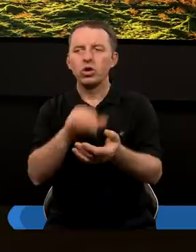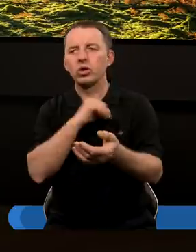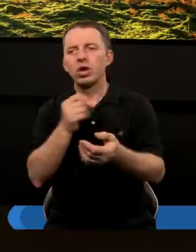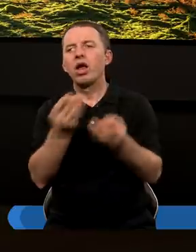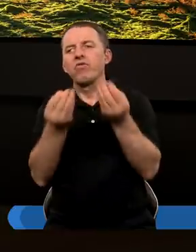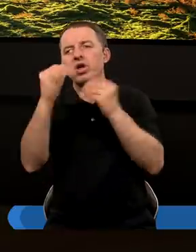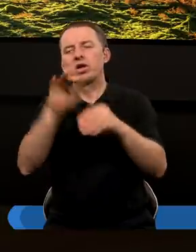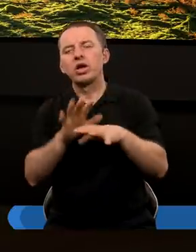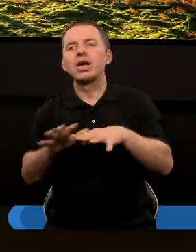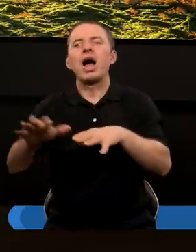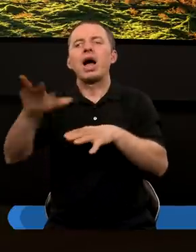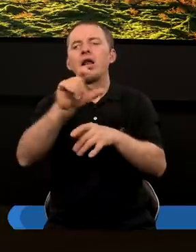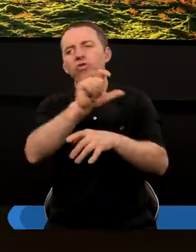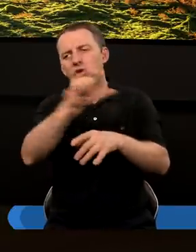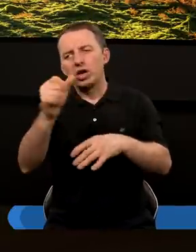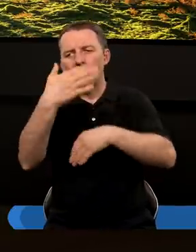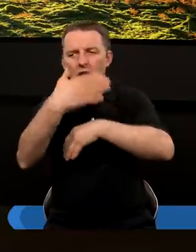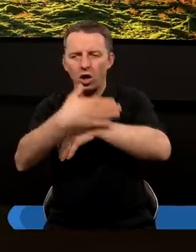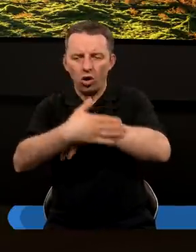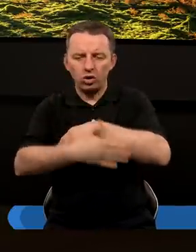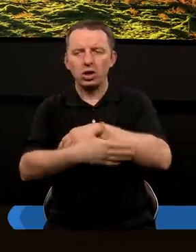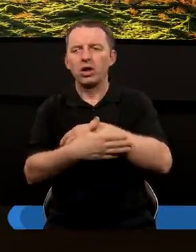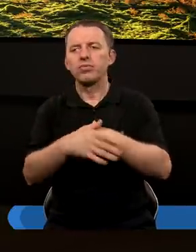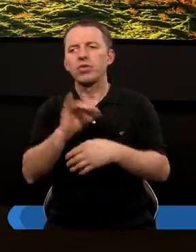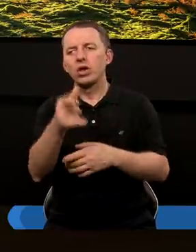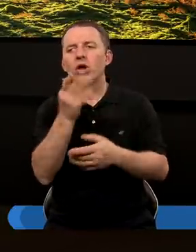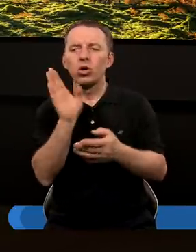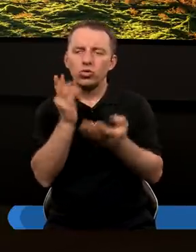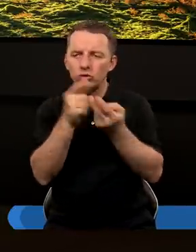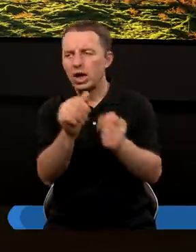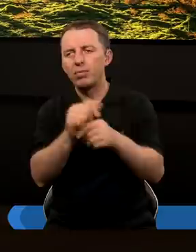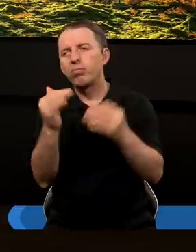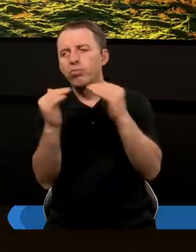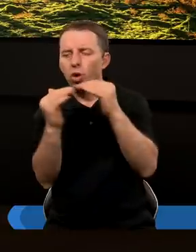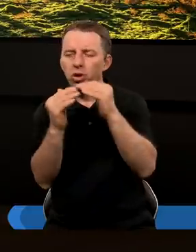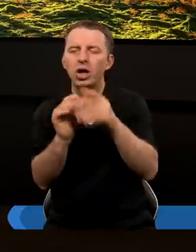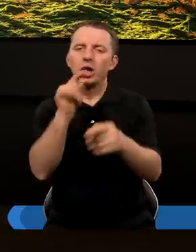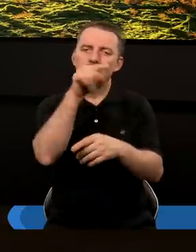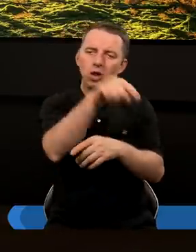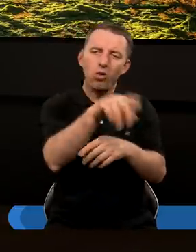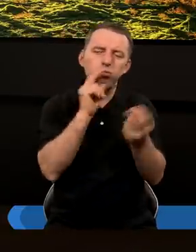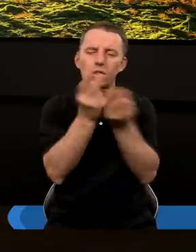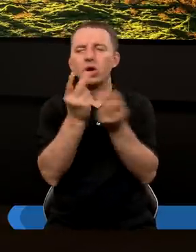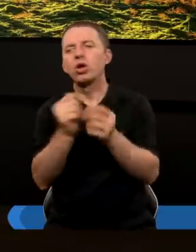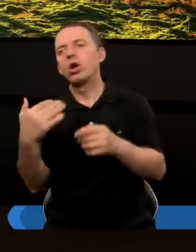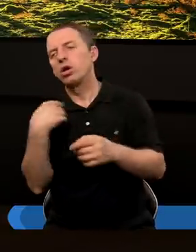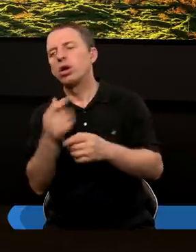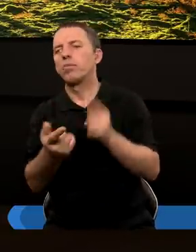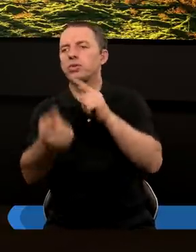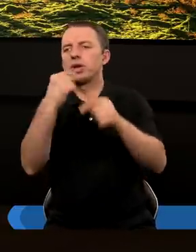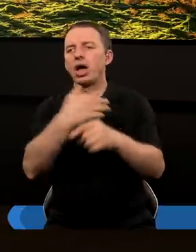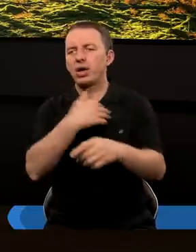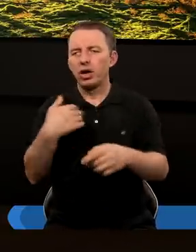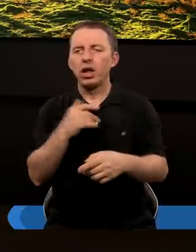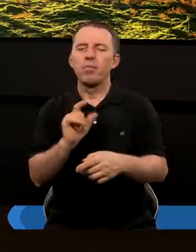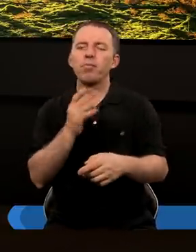znacznie większą skalę w czasach końca. Jakie wtedy ostrzegamy podobieństwa pomiędzy tamtą historią, a tym, co przed